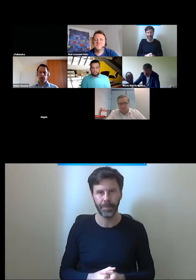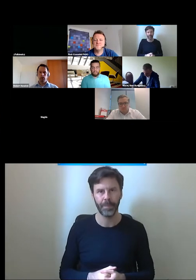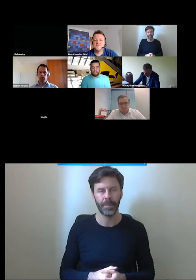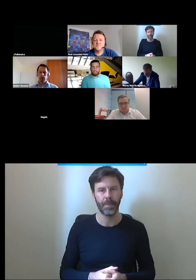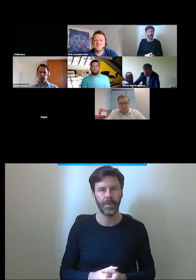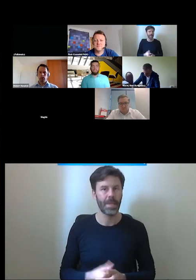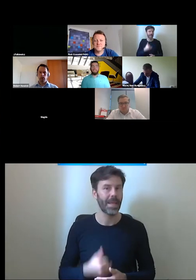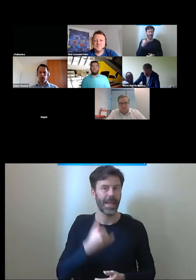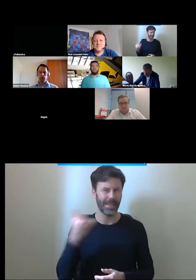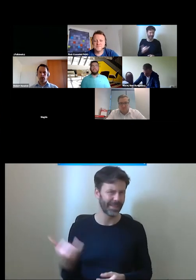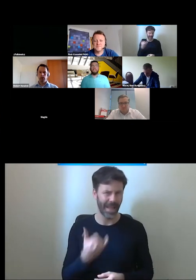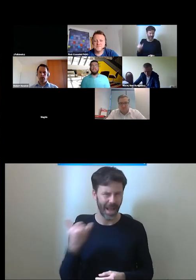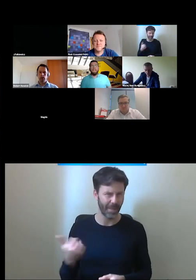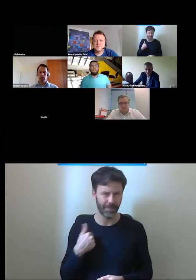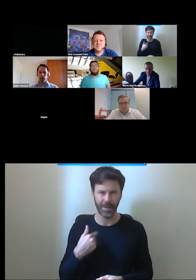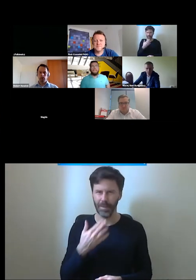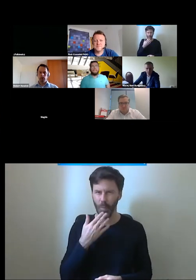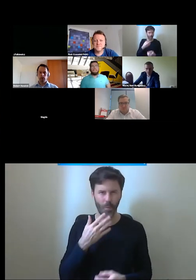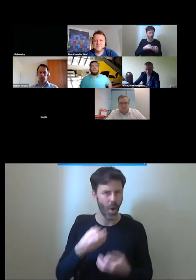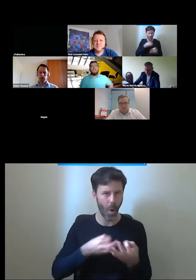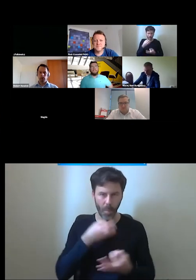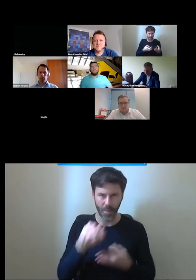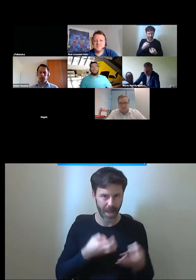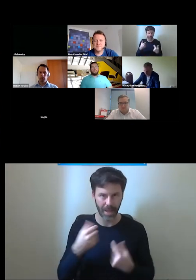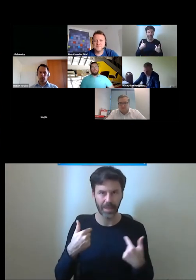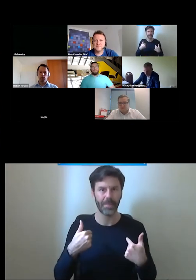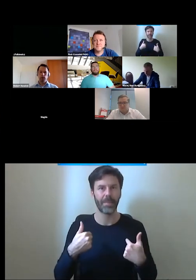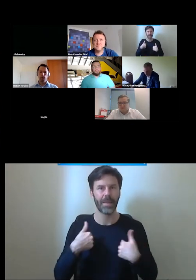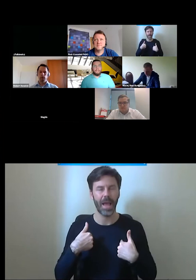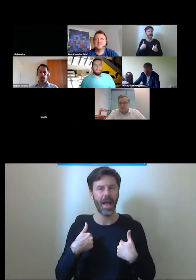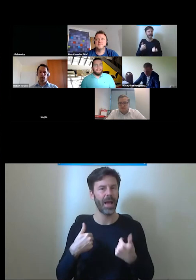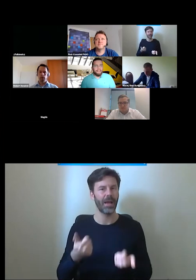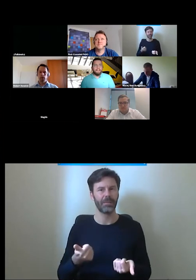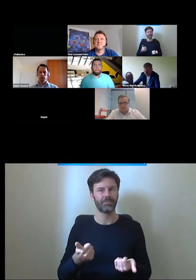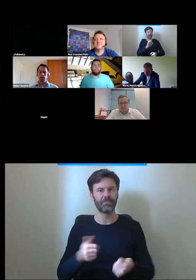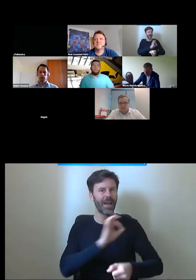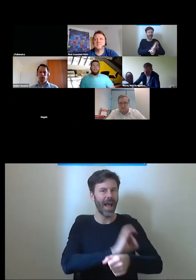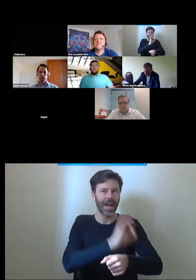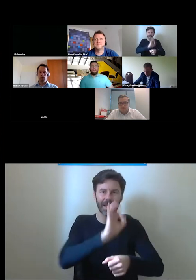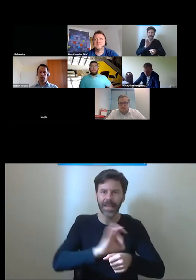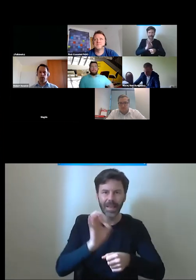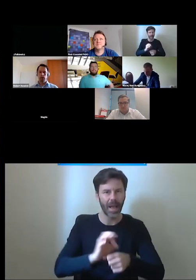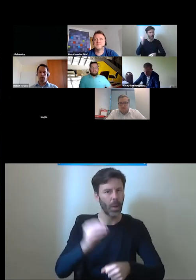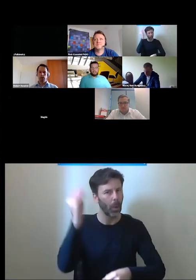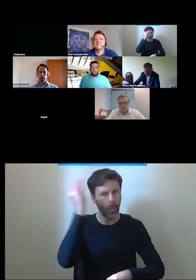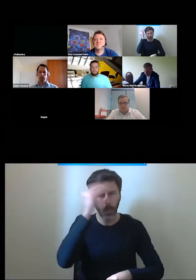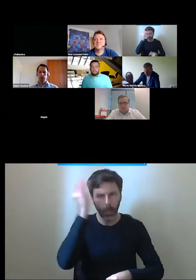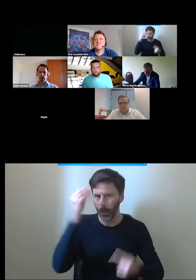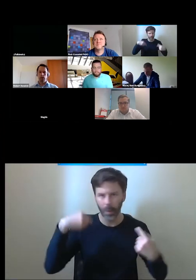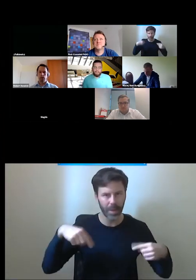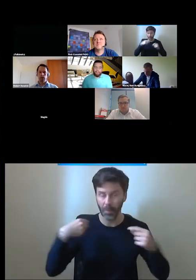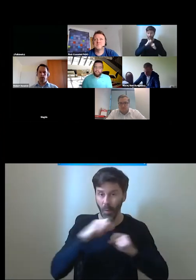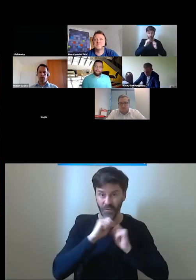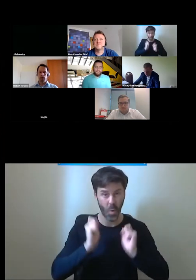szkoleniach, jak i również na takich spotkaniach, nie jestem wykształconym architektem ani nic z tych rzeczy.